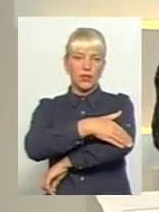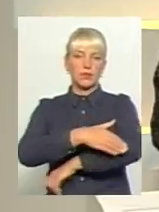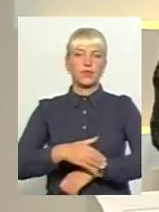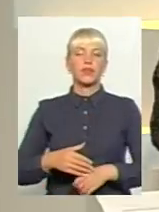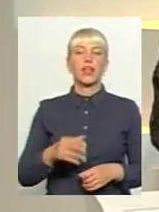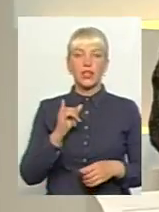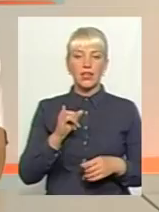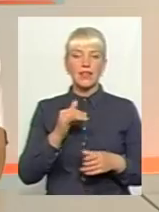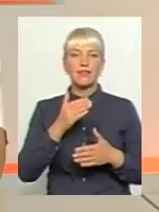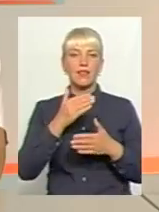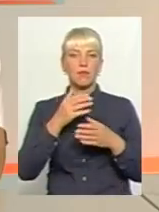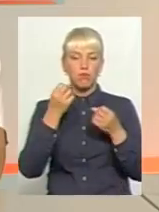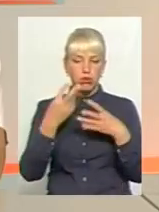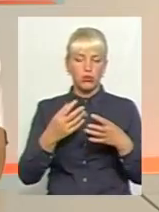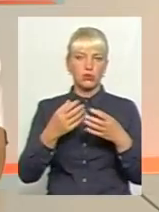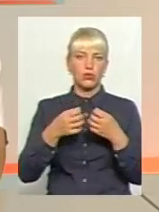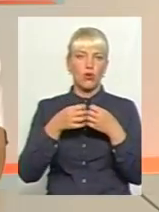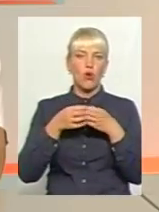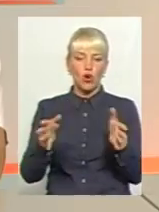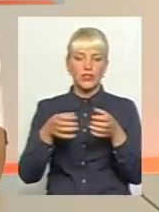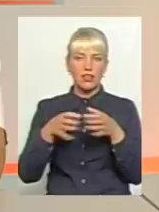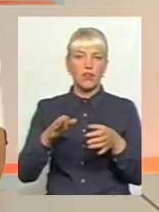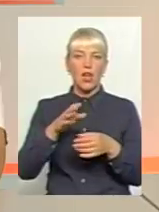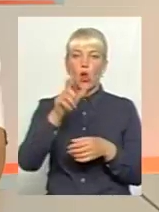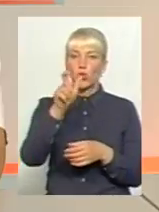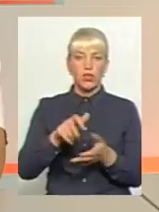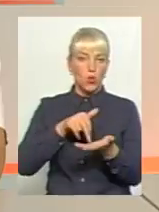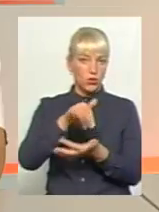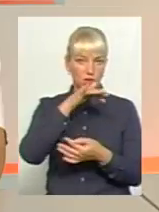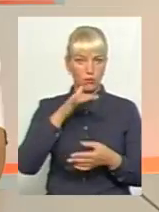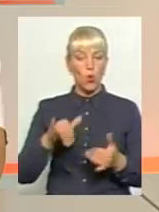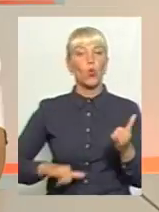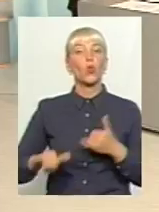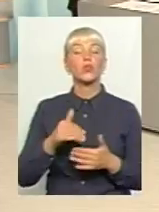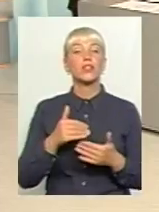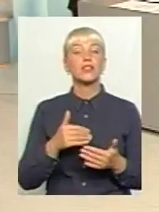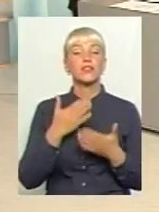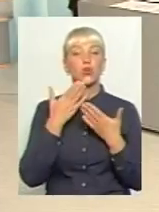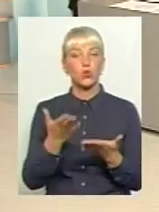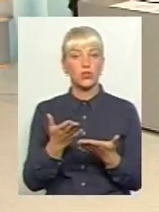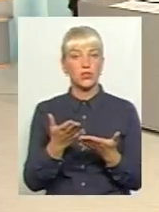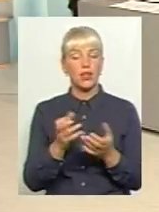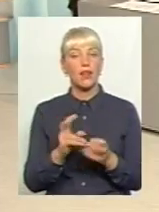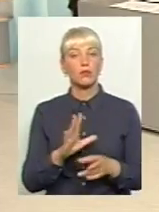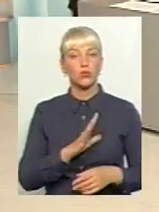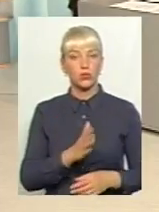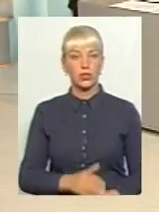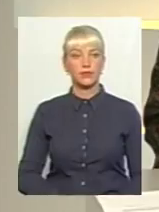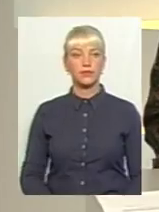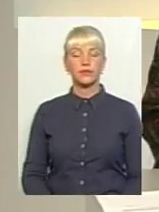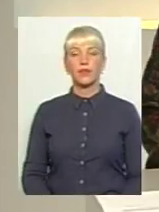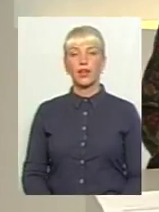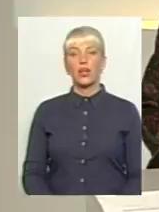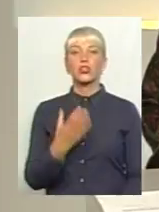локтів, і зв'язки просто розірвано, вона об щось не може ходити. Куди їй звернутися і як їй врятуватися? І ще в мене питання також